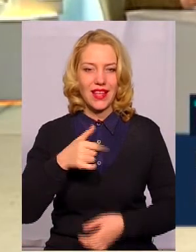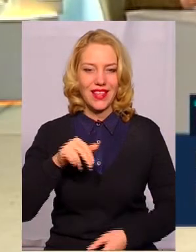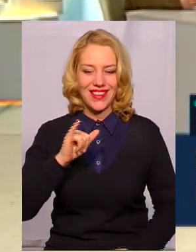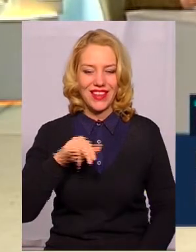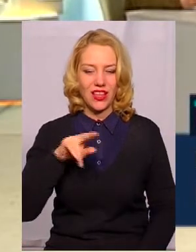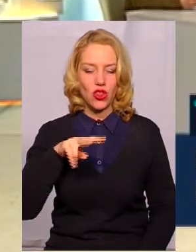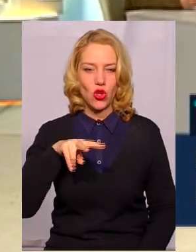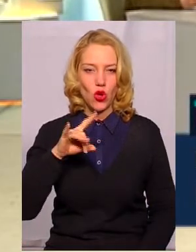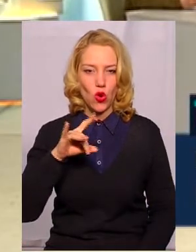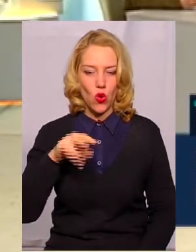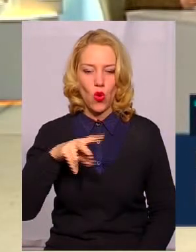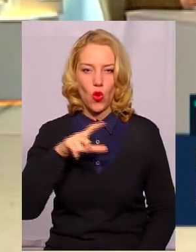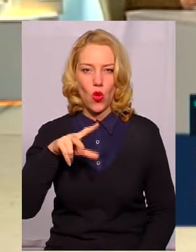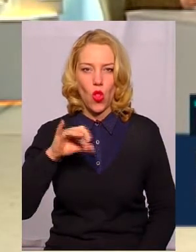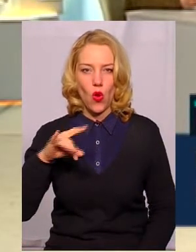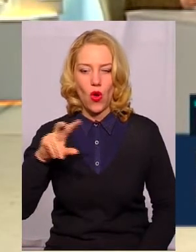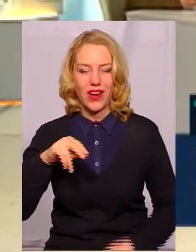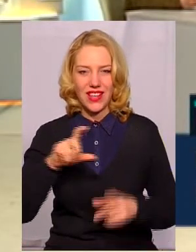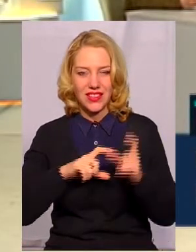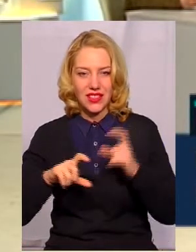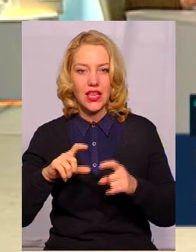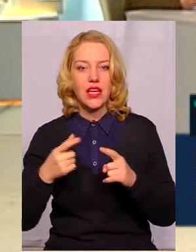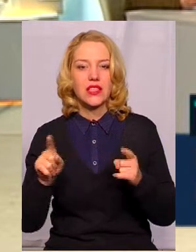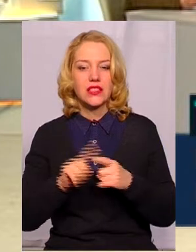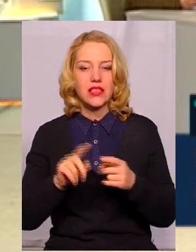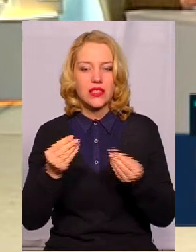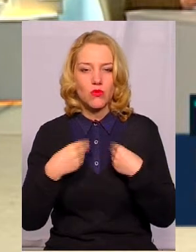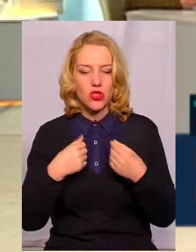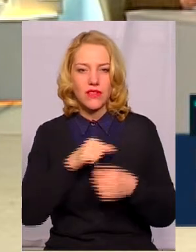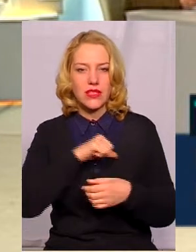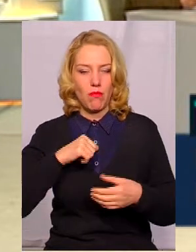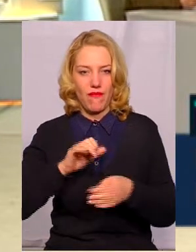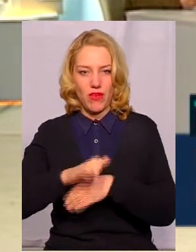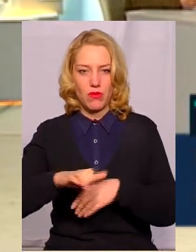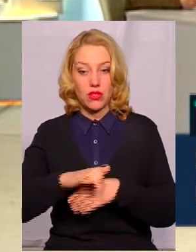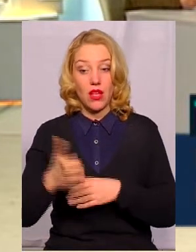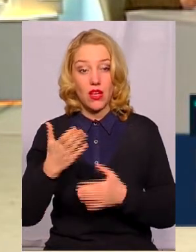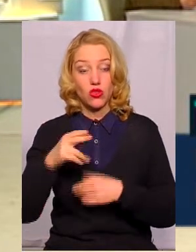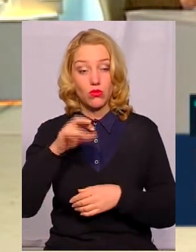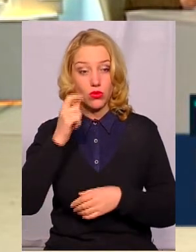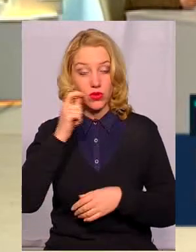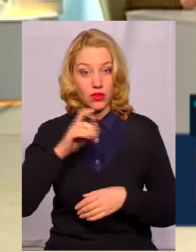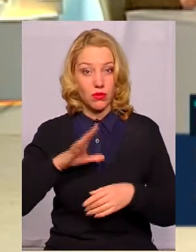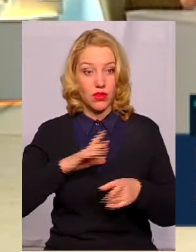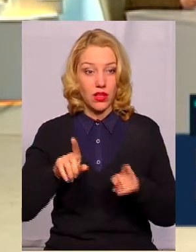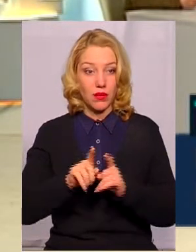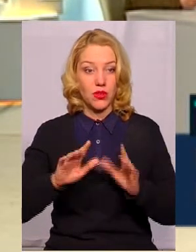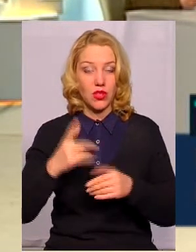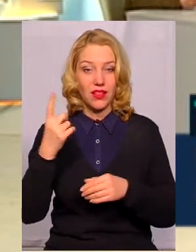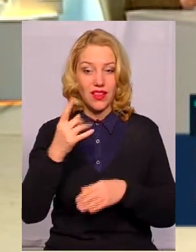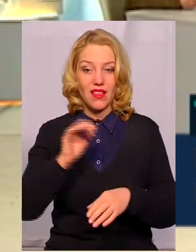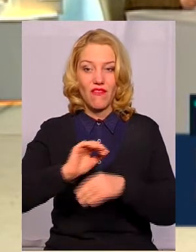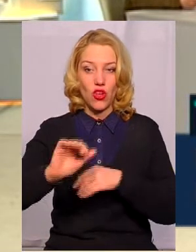питної води. Якщо раніше, пару років назад, по всій Україні був прецедент і резонанс, що єдиний